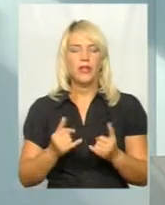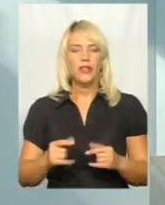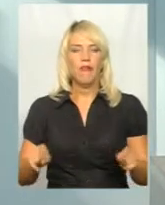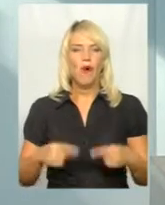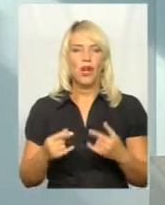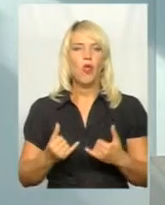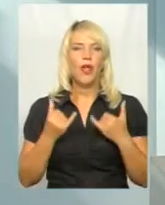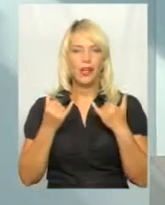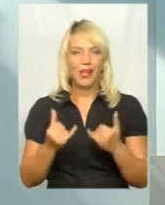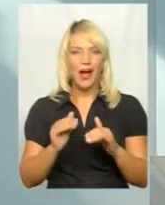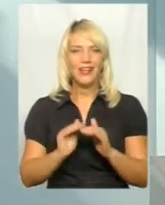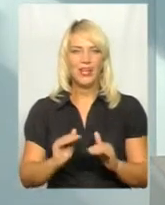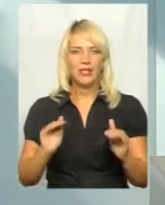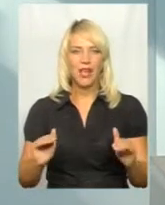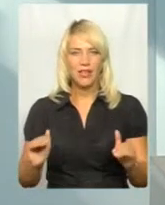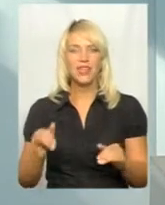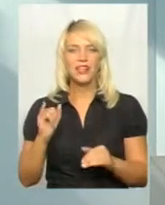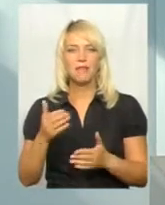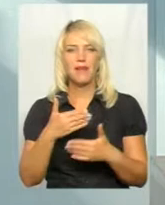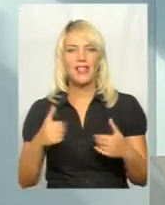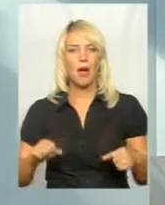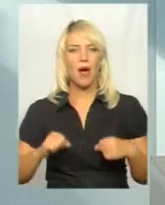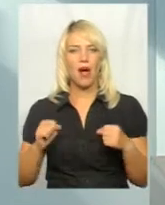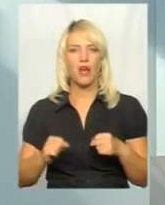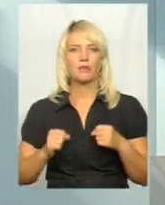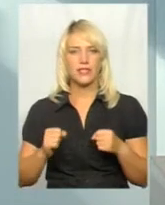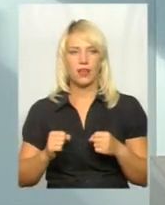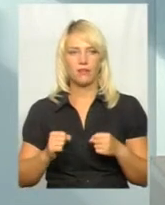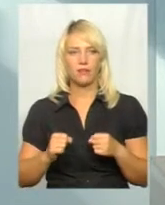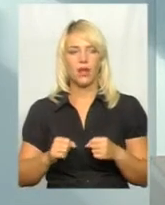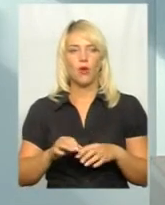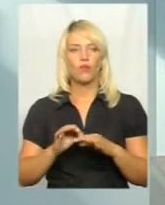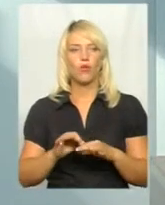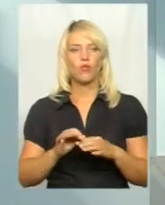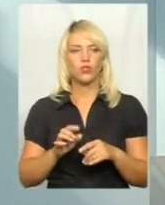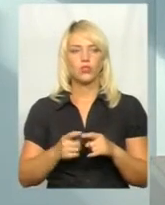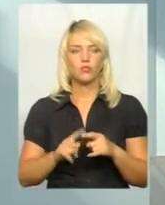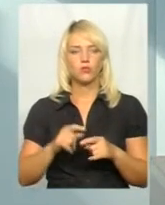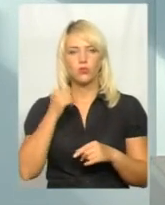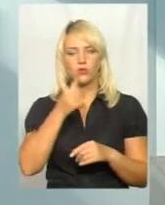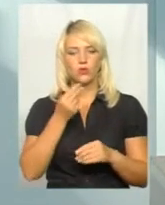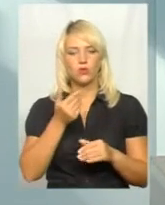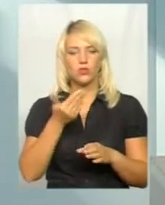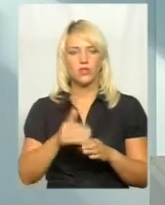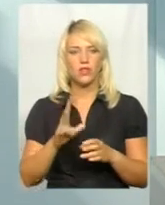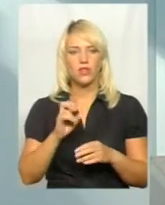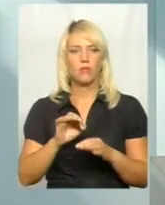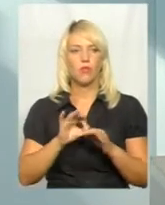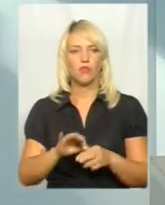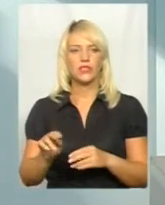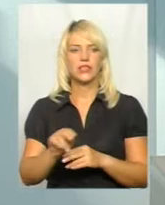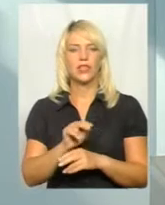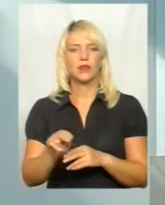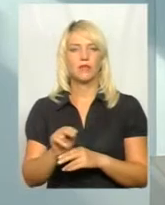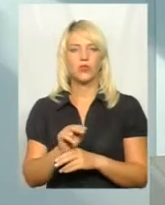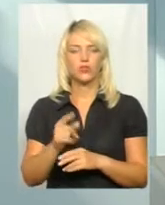скульптури. І ми намагаємося проводити. От в цьому році виділили кошти на проведення ремонту